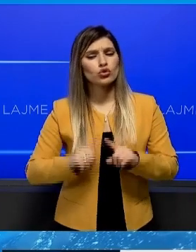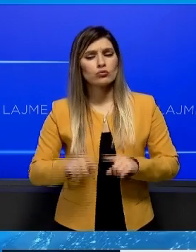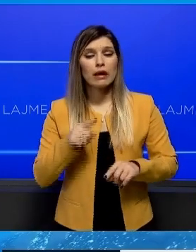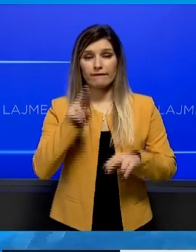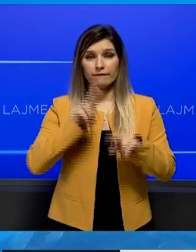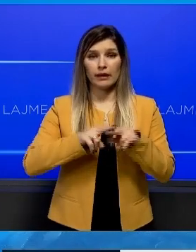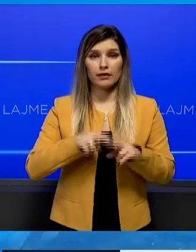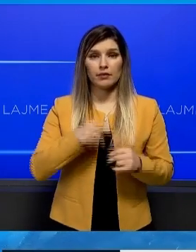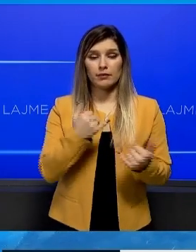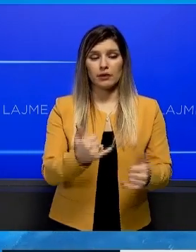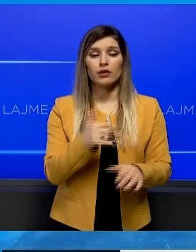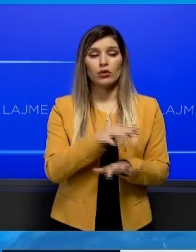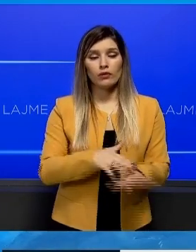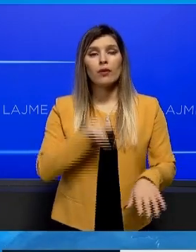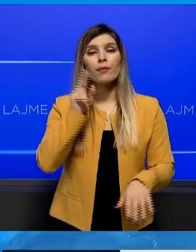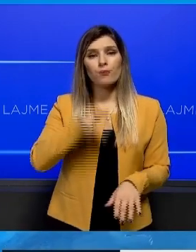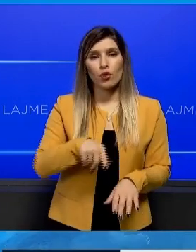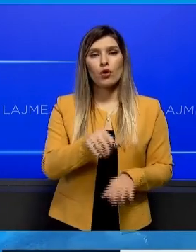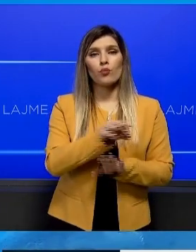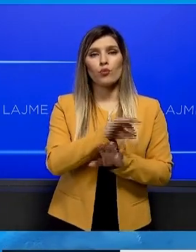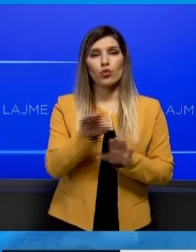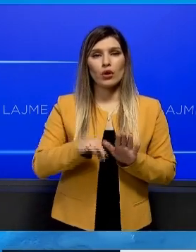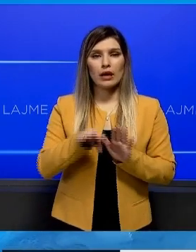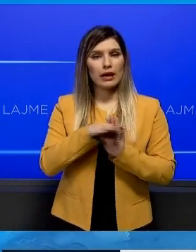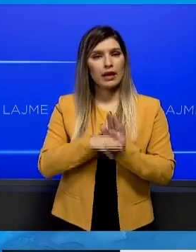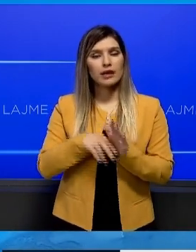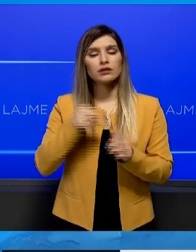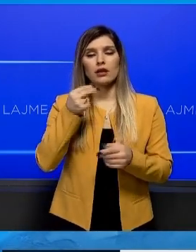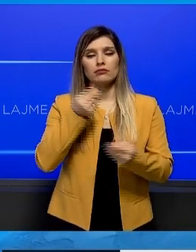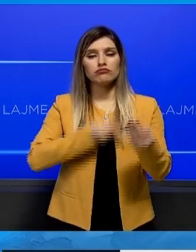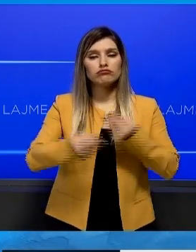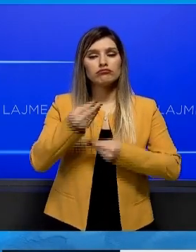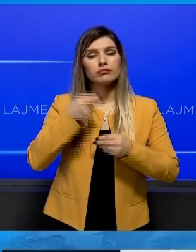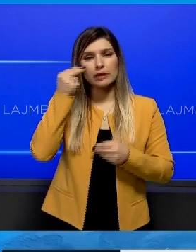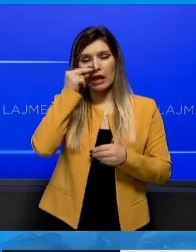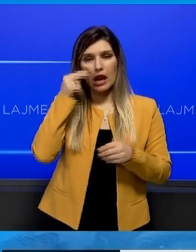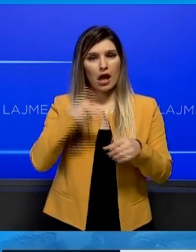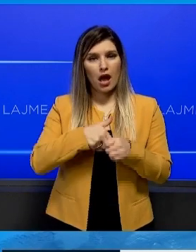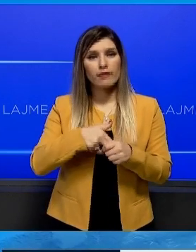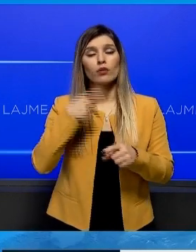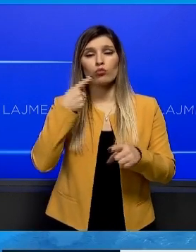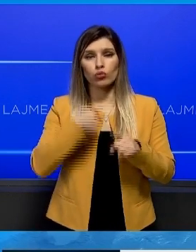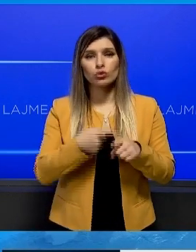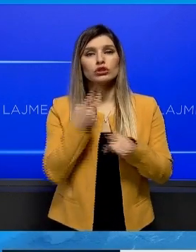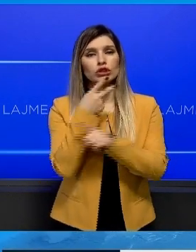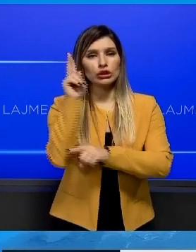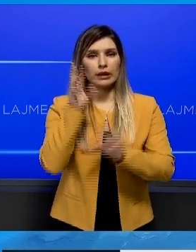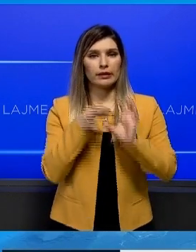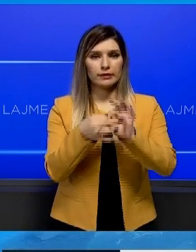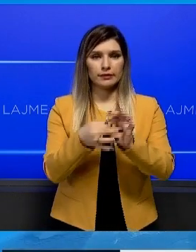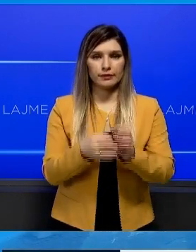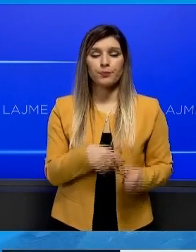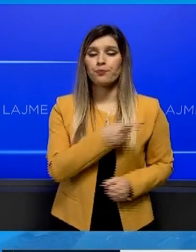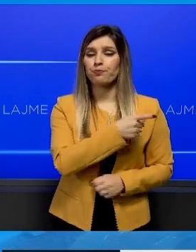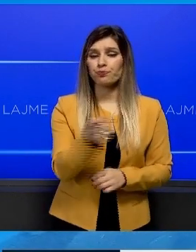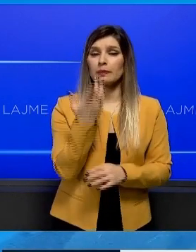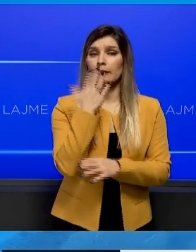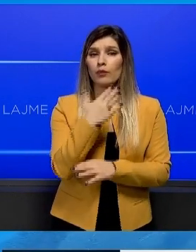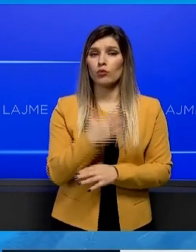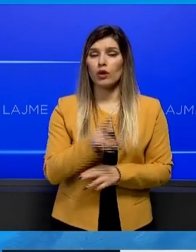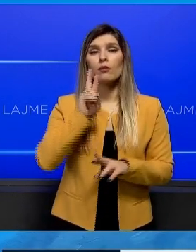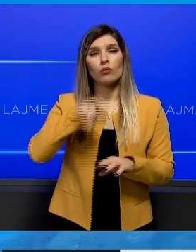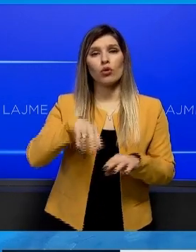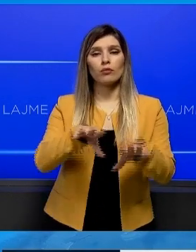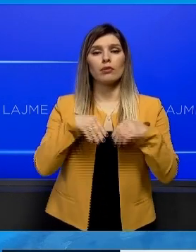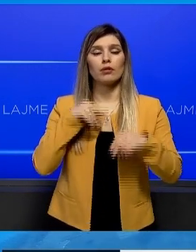Ligjvëndësit kanë miratuar edhe projekt ligjim për trektin me produktet të naftës, si dhe projekt ligjim për trektime jashtë. Deputetet kanë miratuar edhe